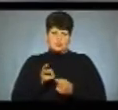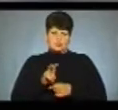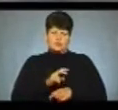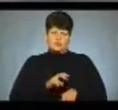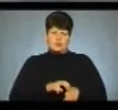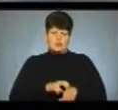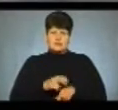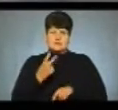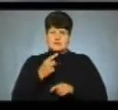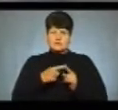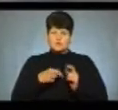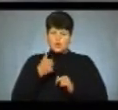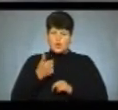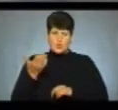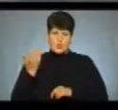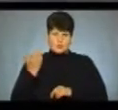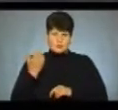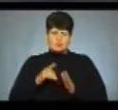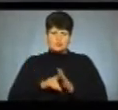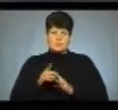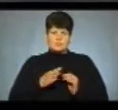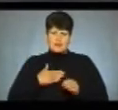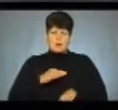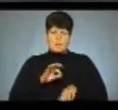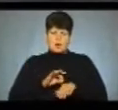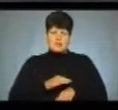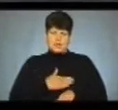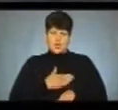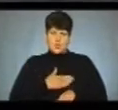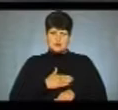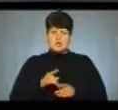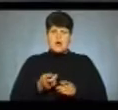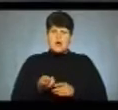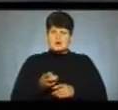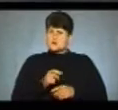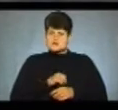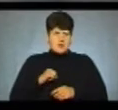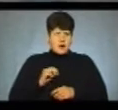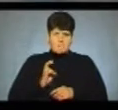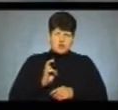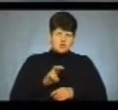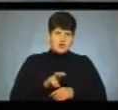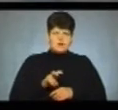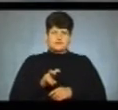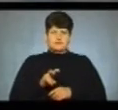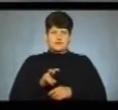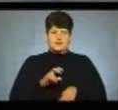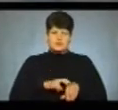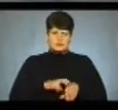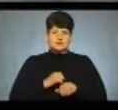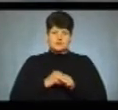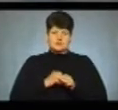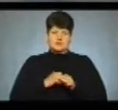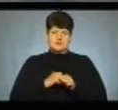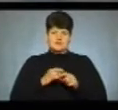Тому 2,5 роки почала мене боліти грудь, я пішла сама до мамолога, зробила, і не направили,